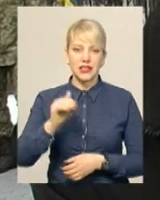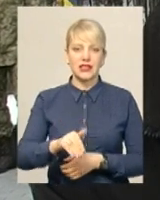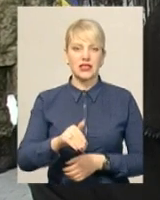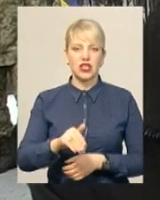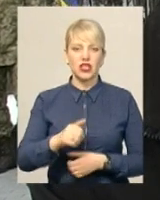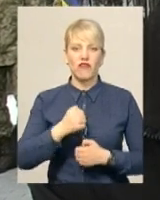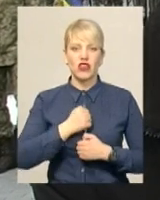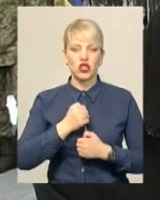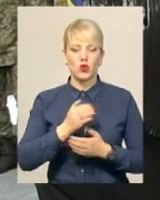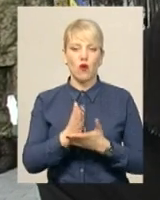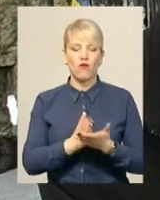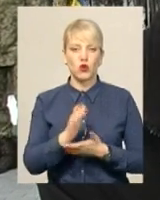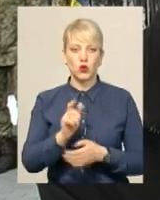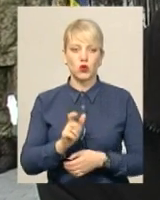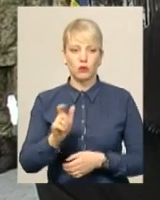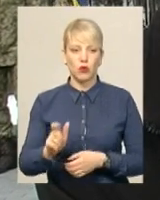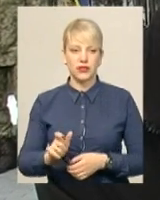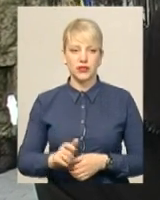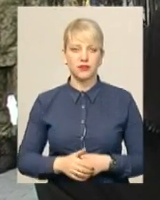військовослужбовців.